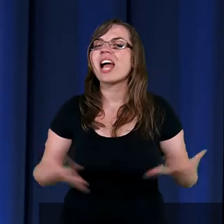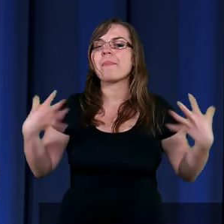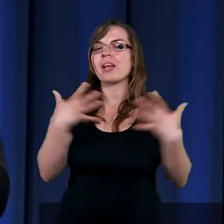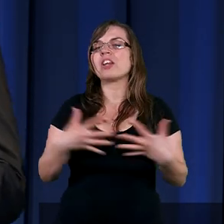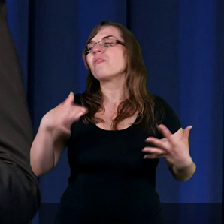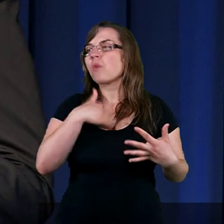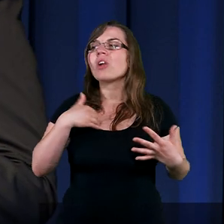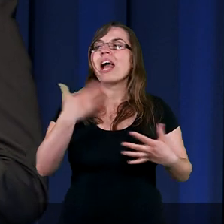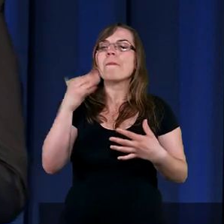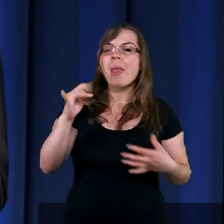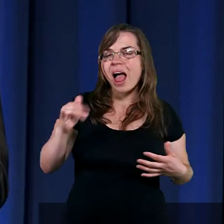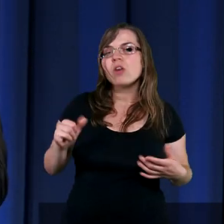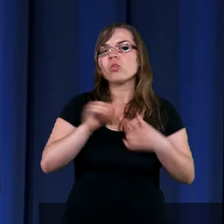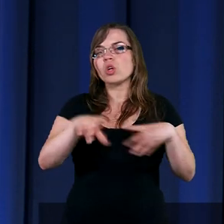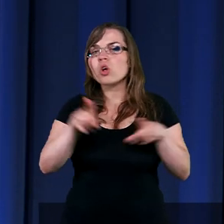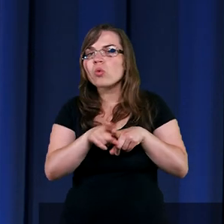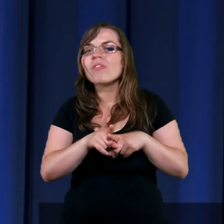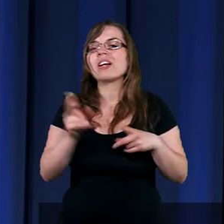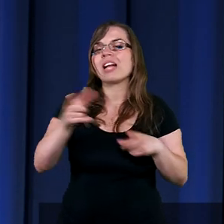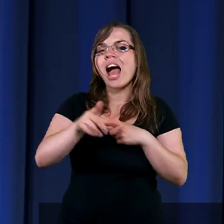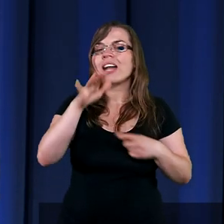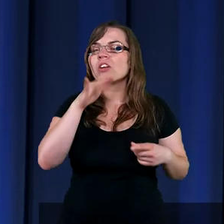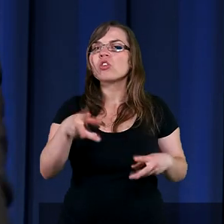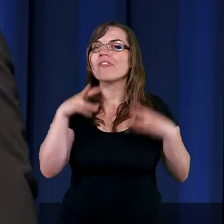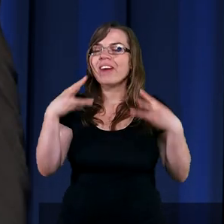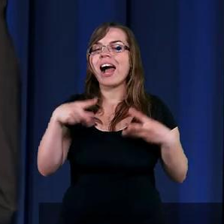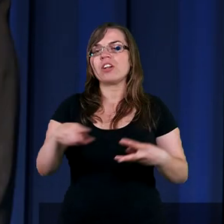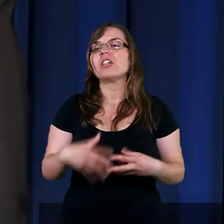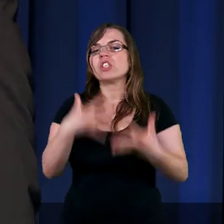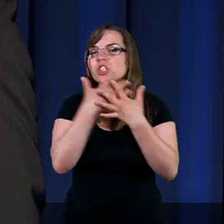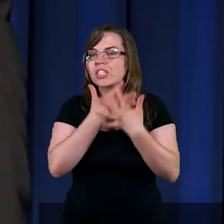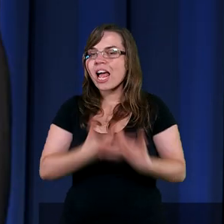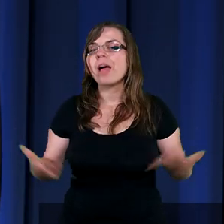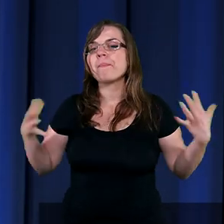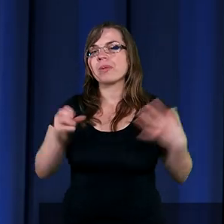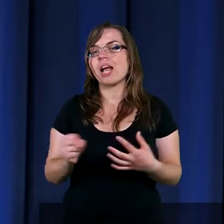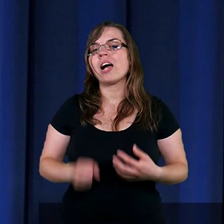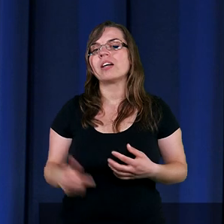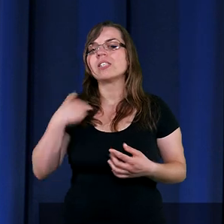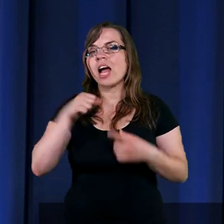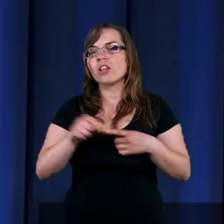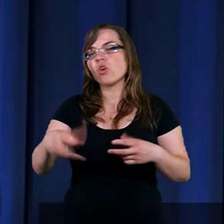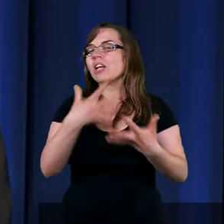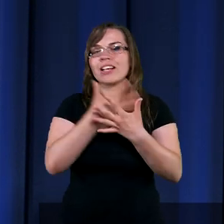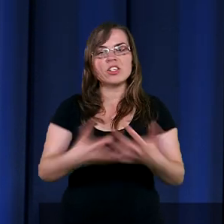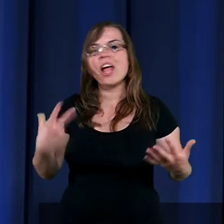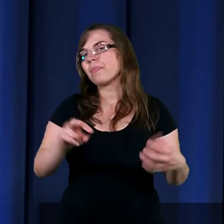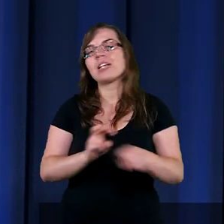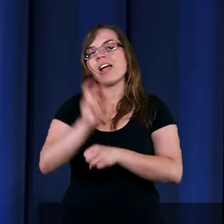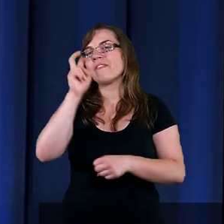mentalności również jest, ale dla Izraelitów to jest tak ważne. Ziemia Izraela. I ja do tej ziemi nie wejdę.